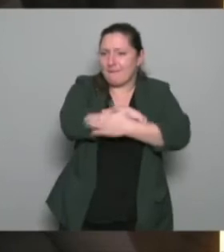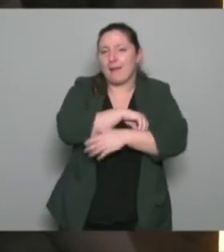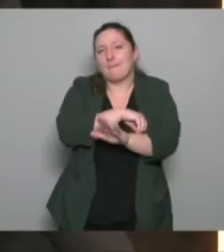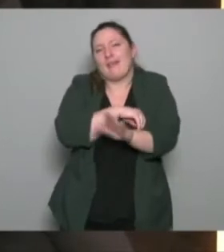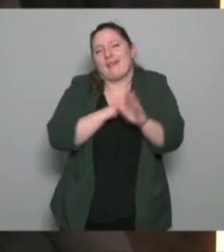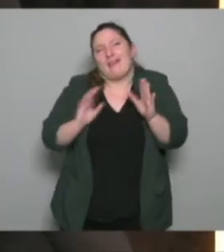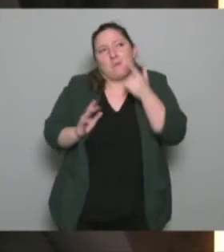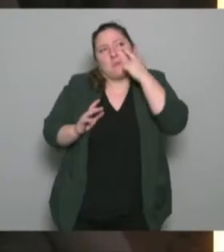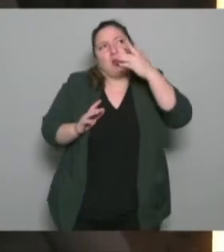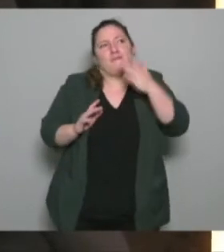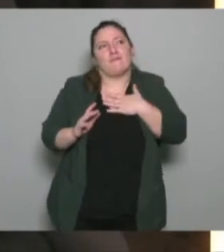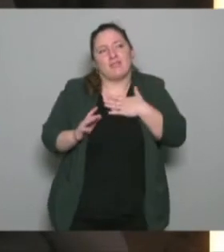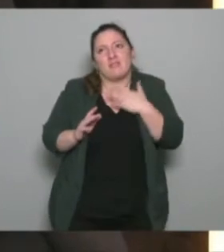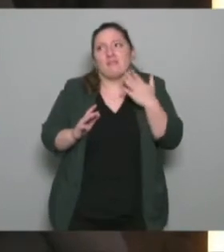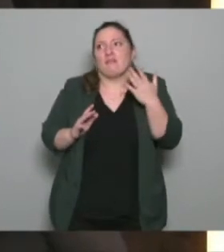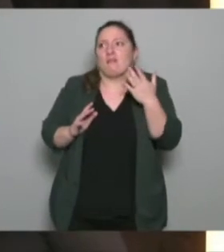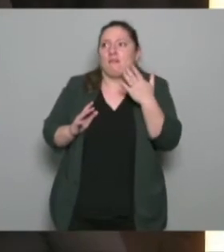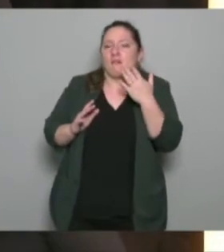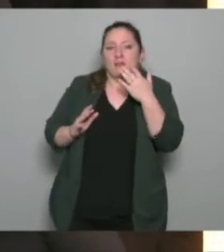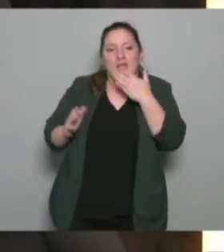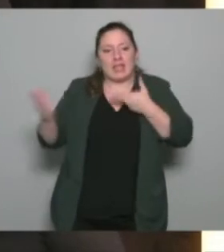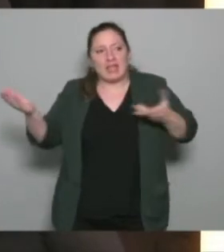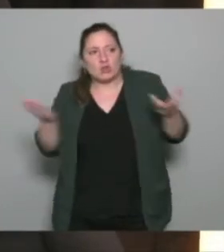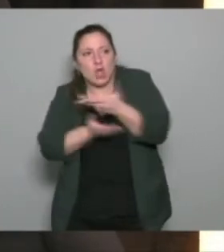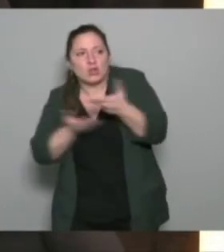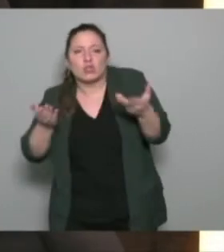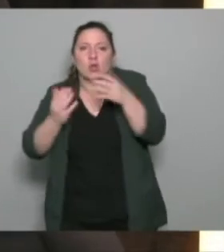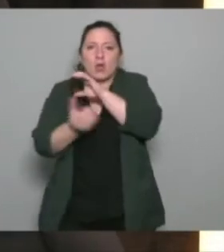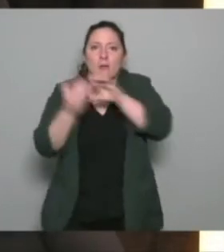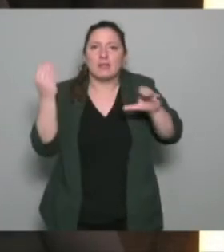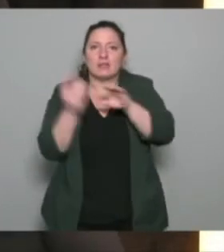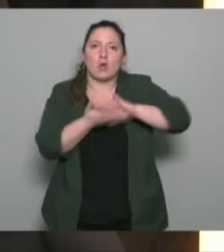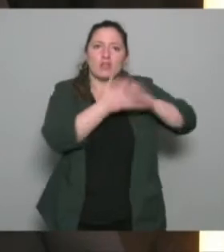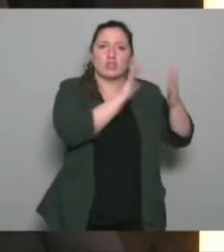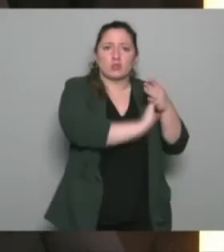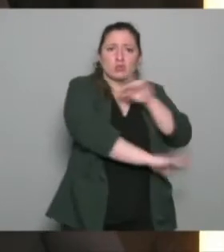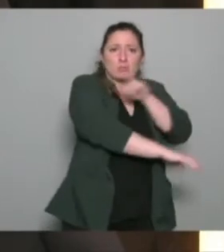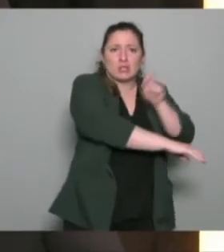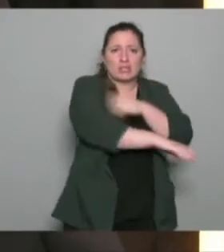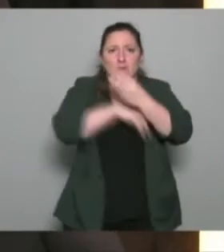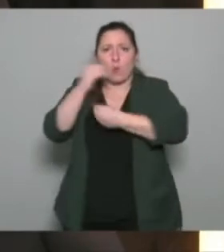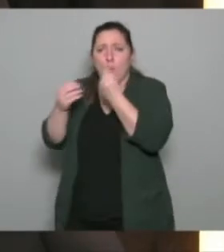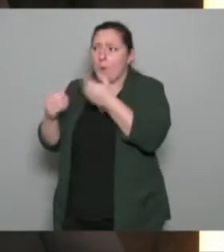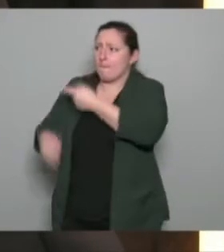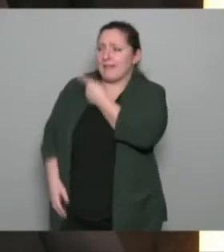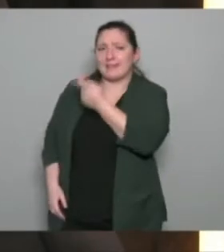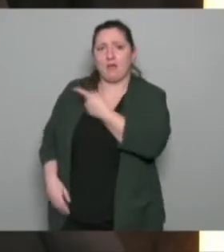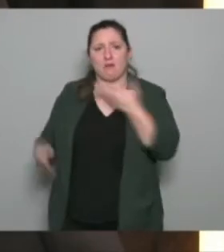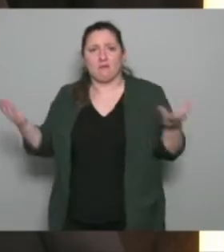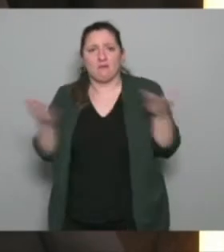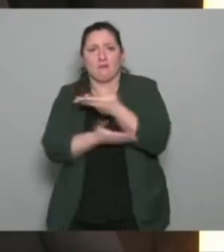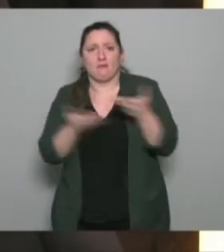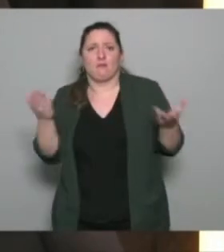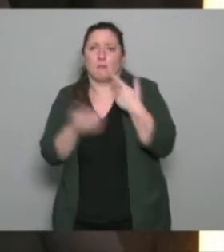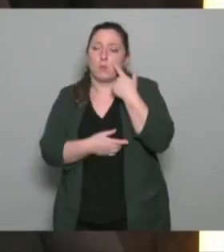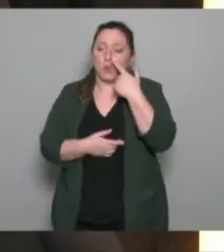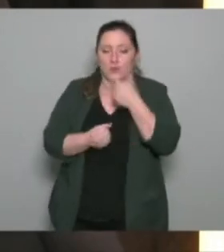un échange une communication entre le médecin et les associations sportives ou communales qui développent ces